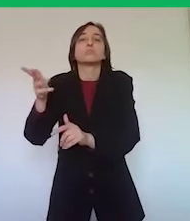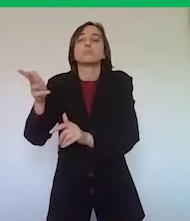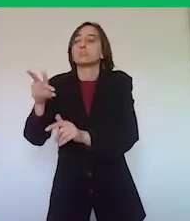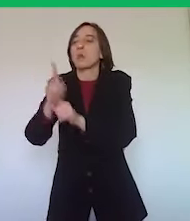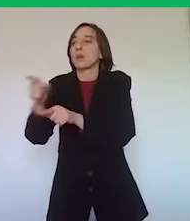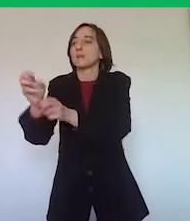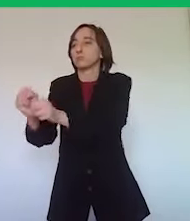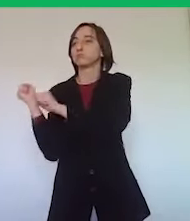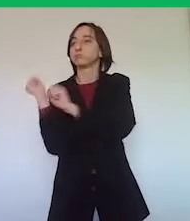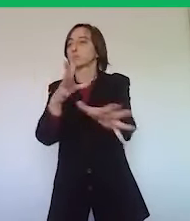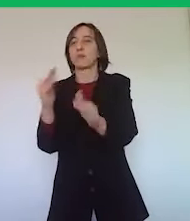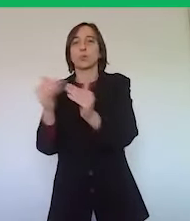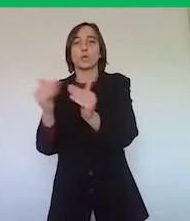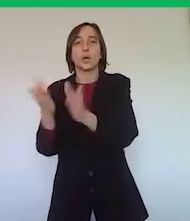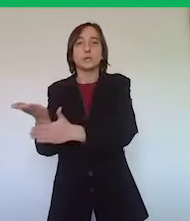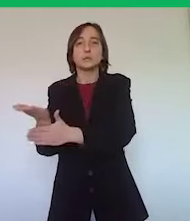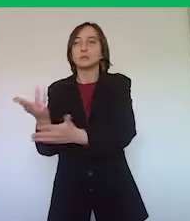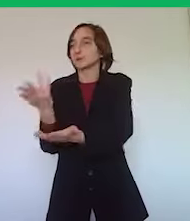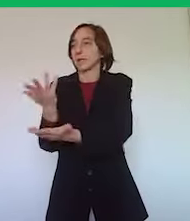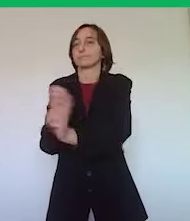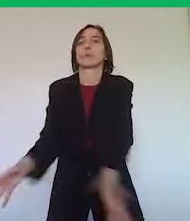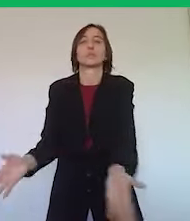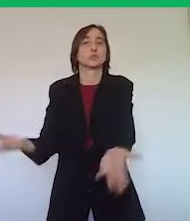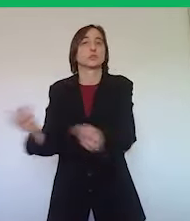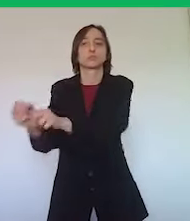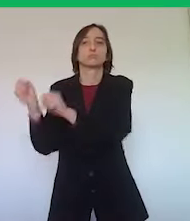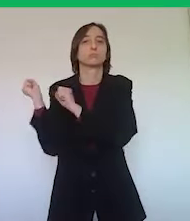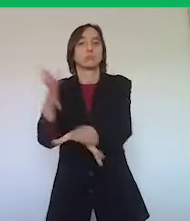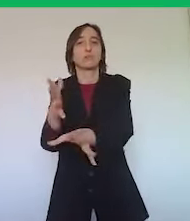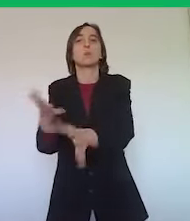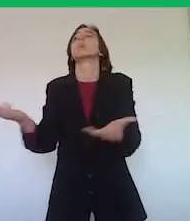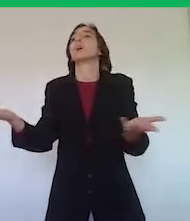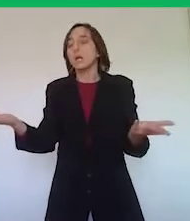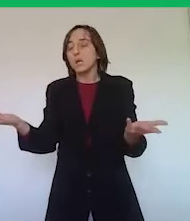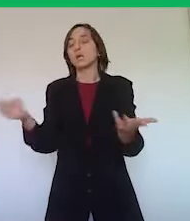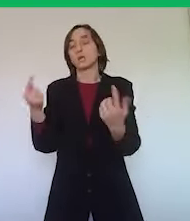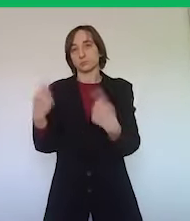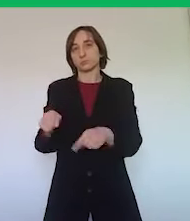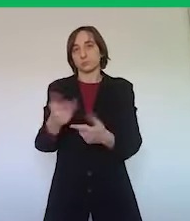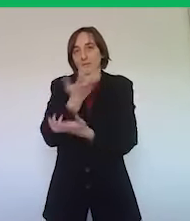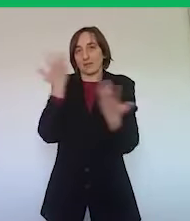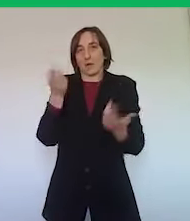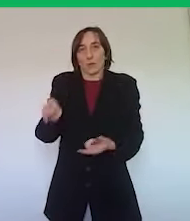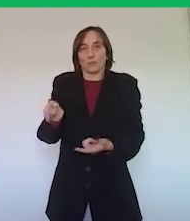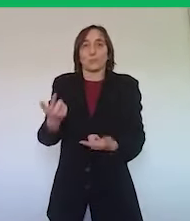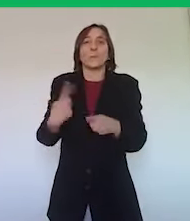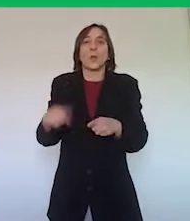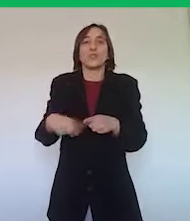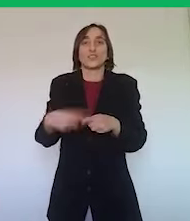essere sbattuto fuori di casa, la dico così da un momento all'altro, è chiaro che anche questa diventa una ragione